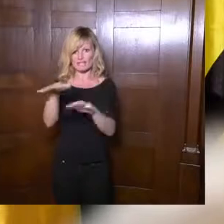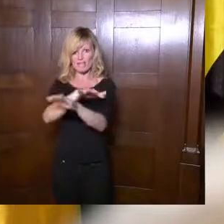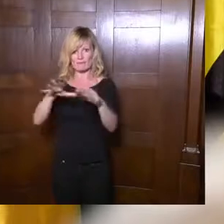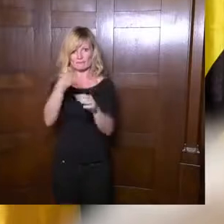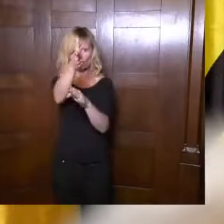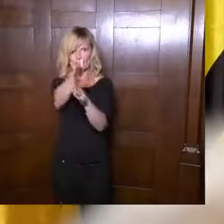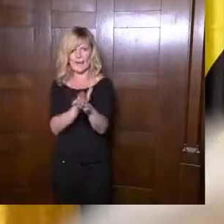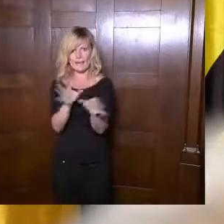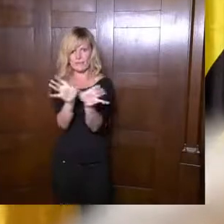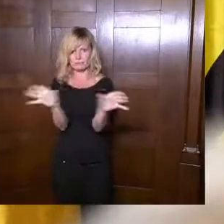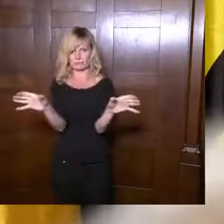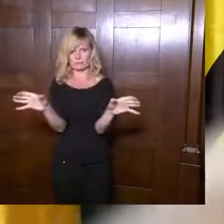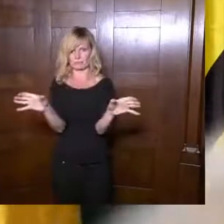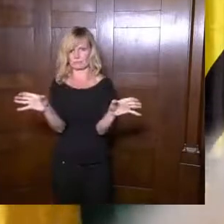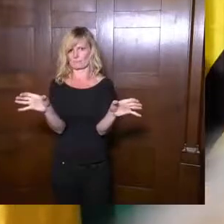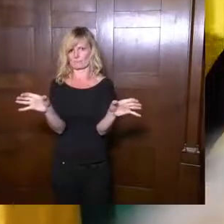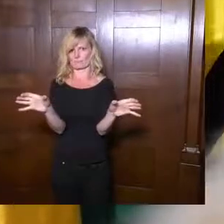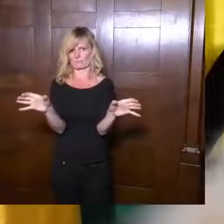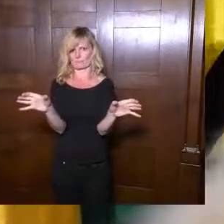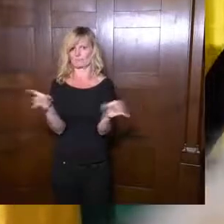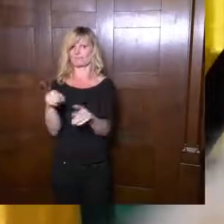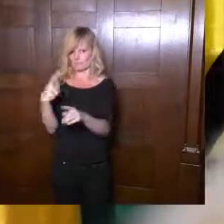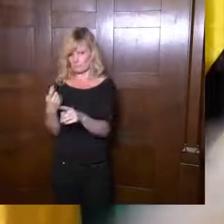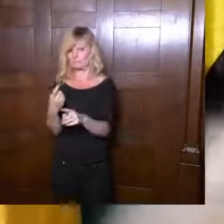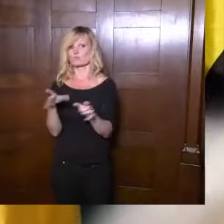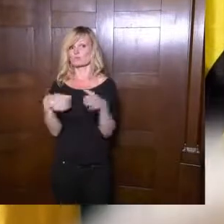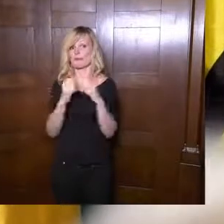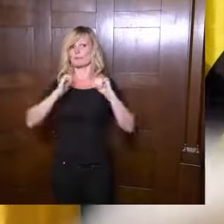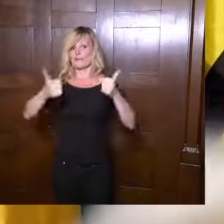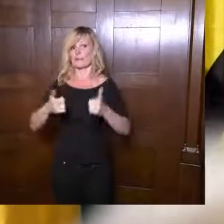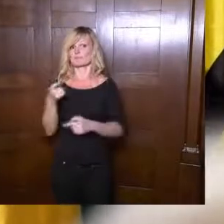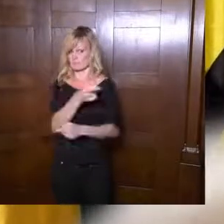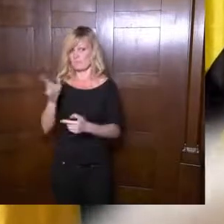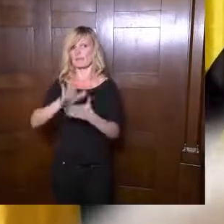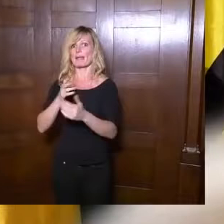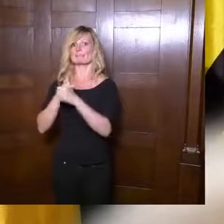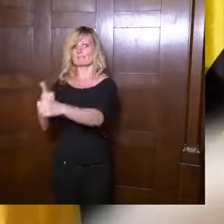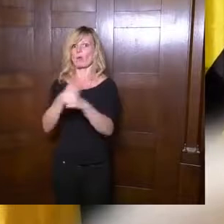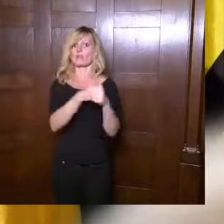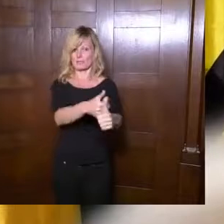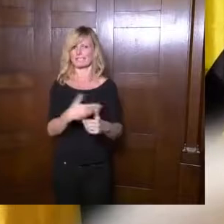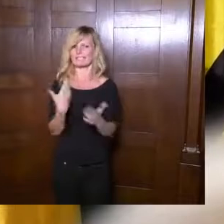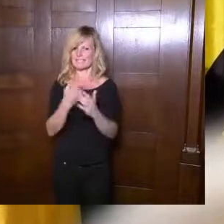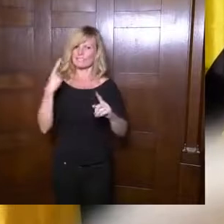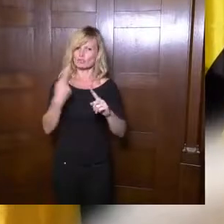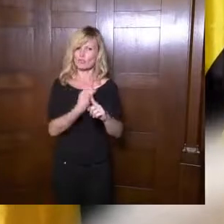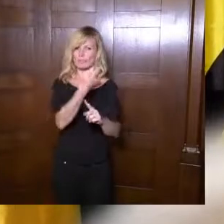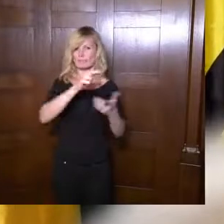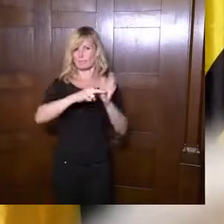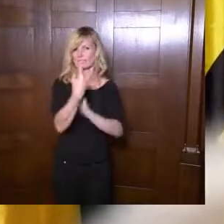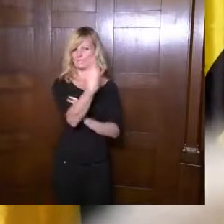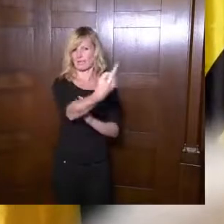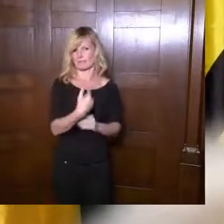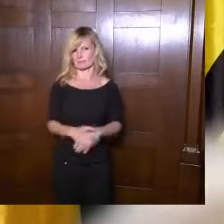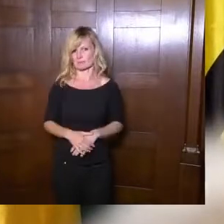spaltet und nachhaltige Folgen für das Zusammenleben haben wird. Diese Schuld hat die Politik auf sich geladen,